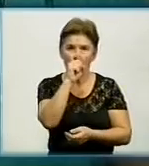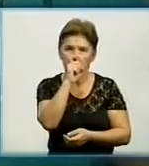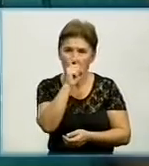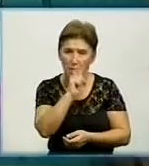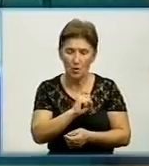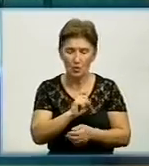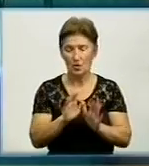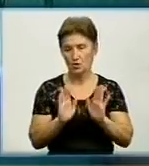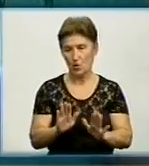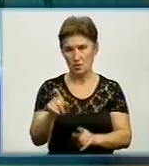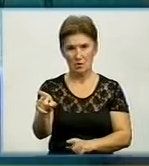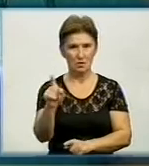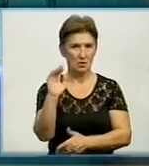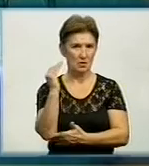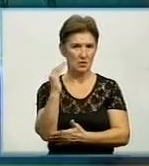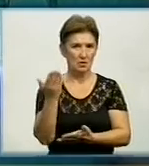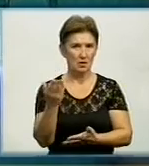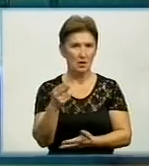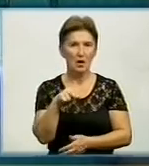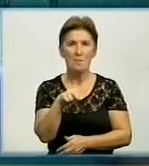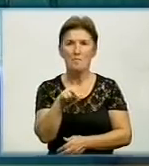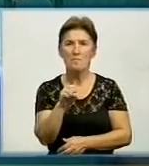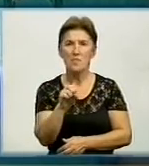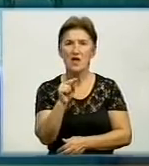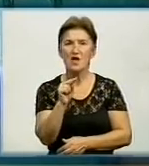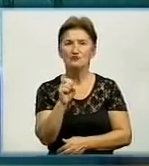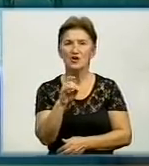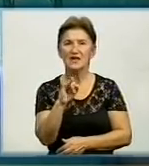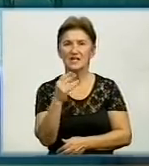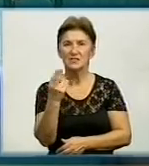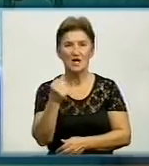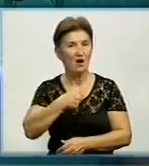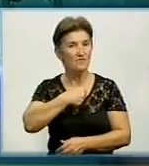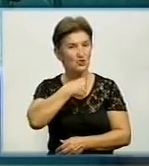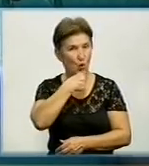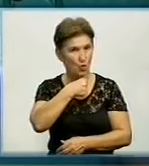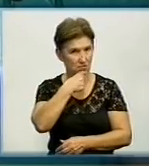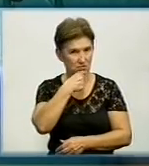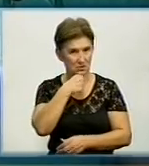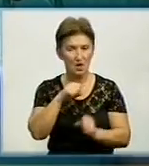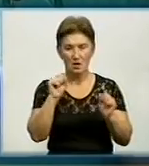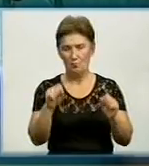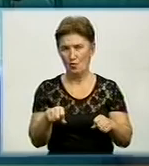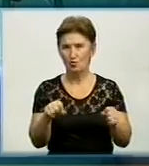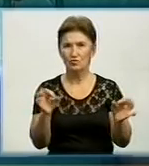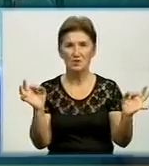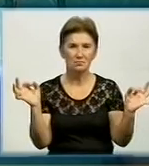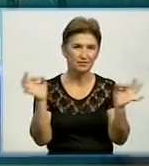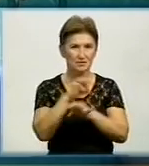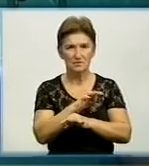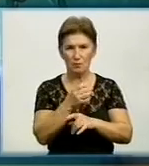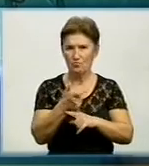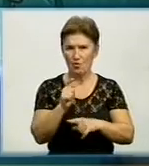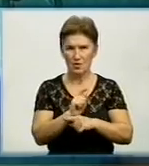Дійсно, слову бабуся, як пічеріці були у цього дитина. Взрослі можуть компенсувати, переносити більш